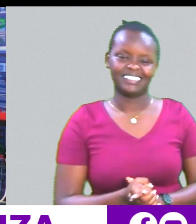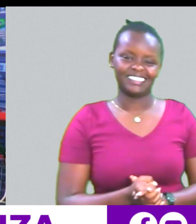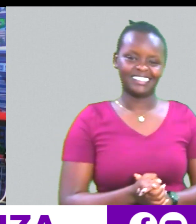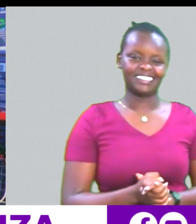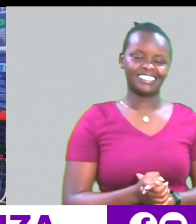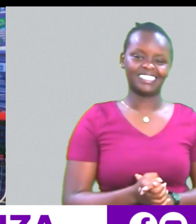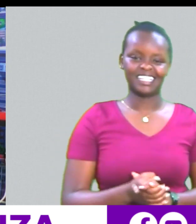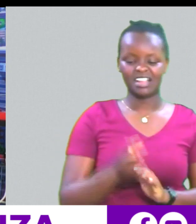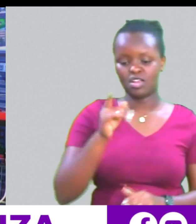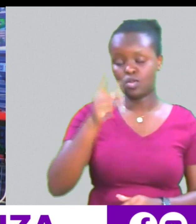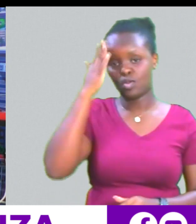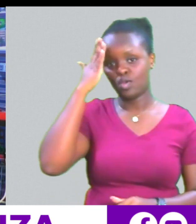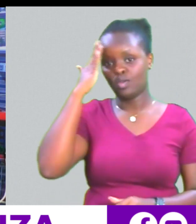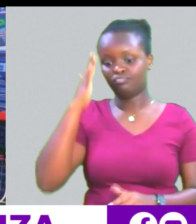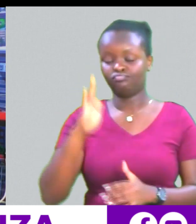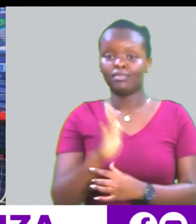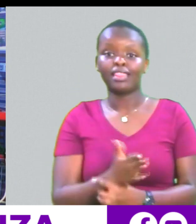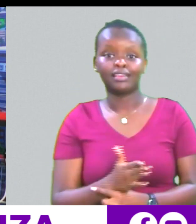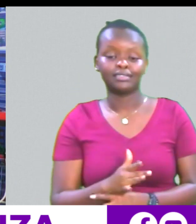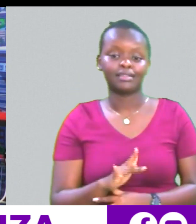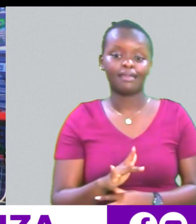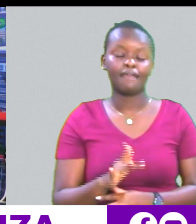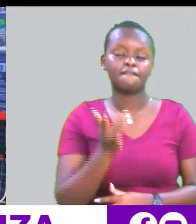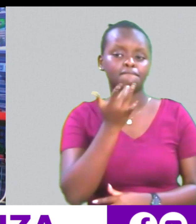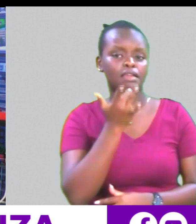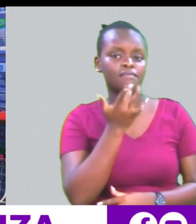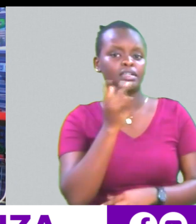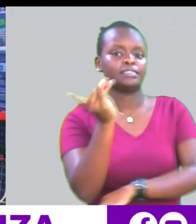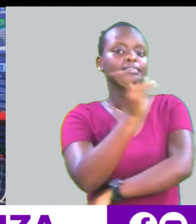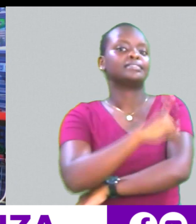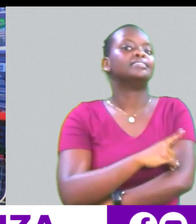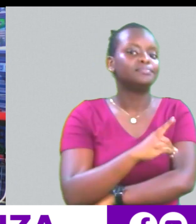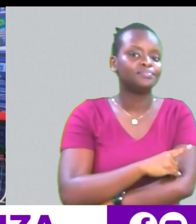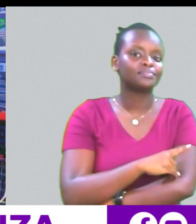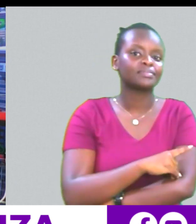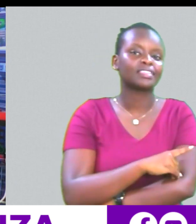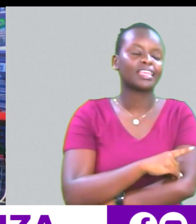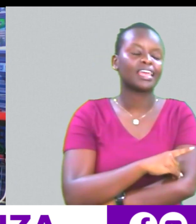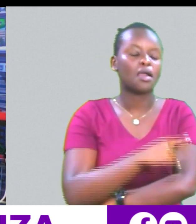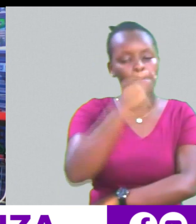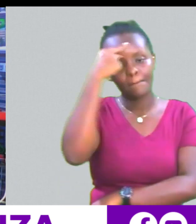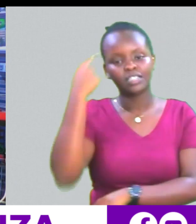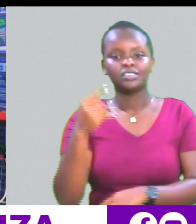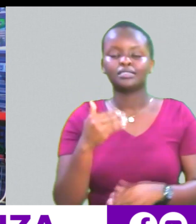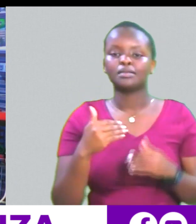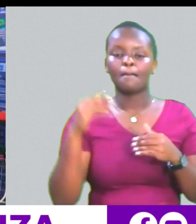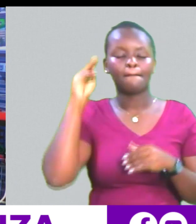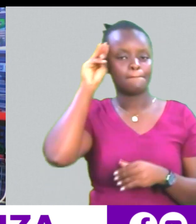Unajwebe dhendo Nime notice dhendo my favorite Nishanga kwa nini Kumbene vina nipatia to memories To memories